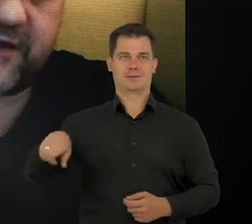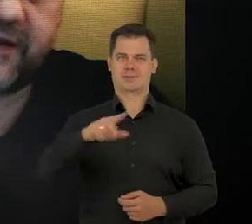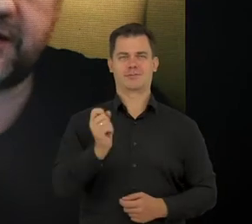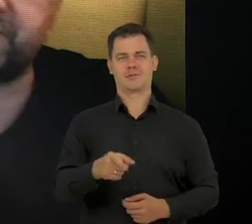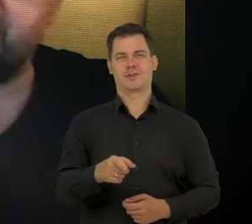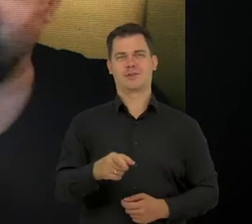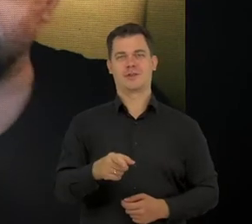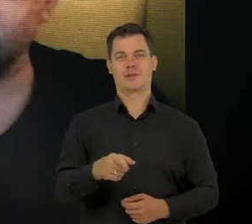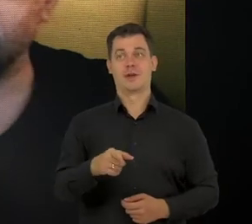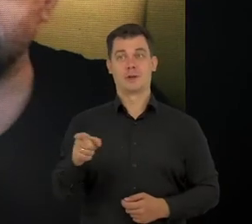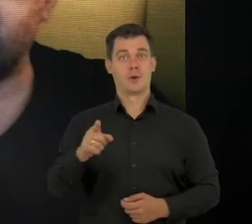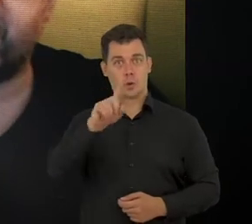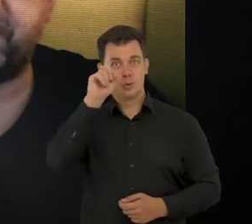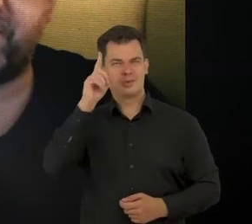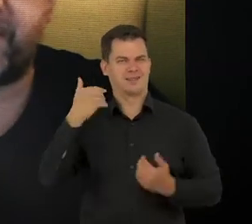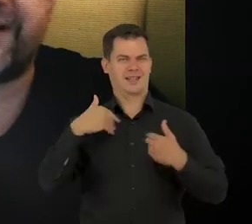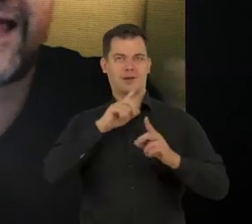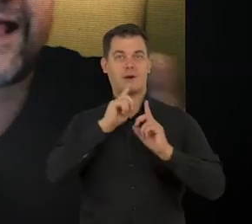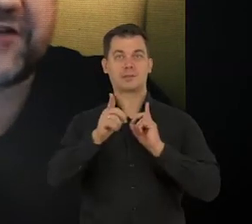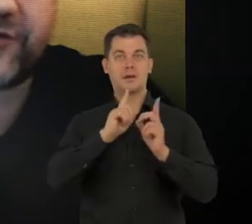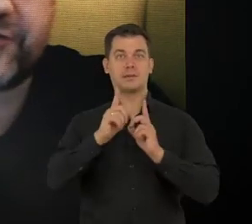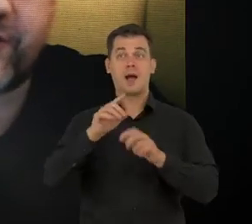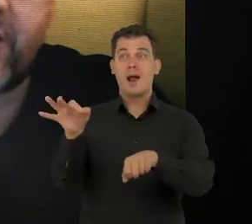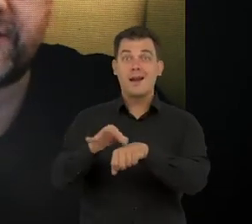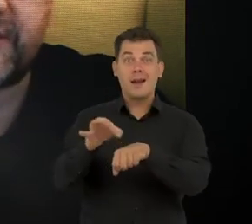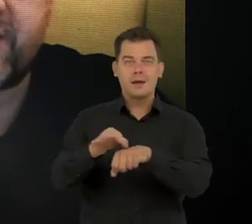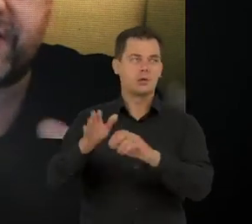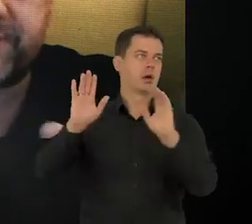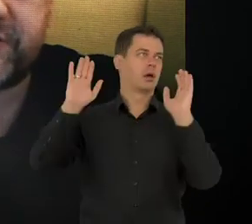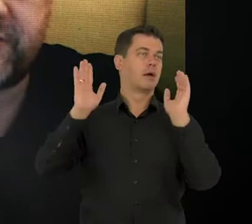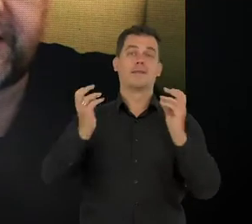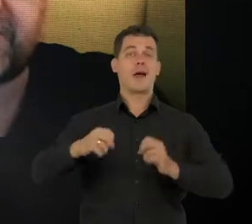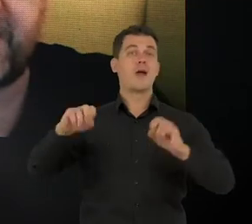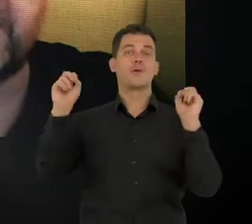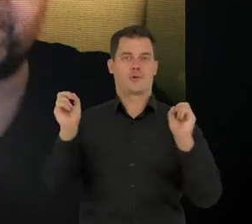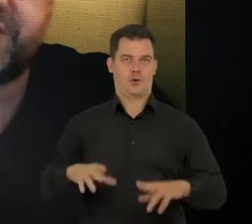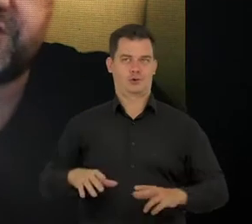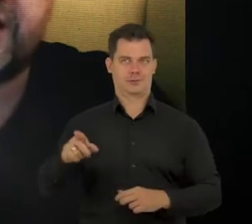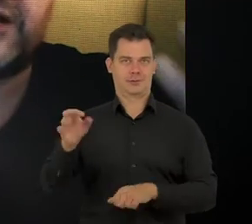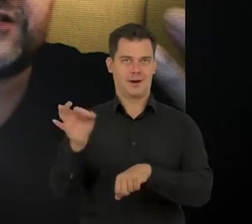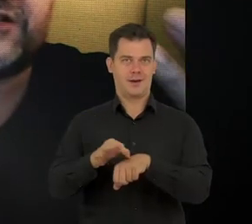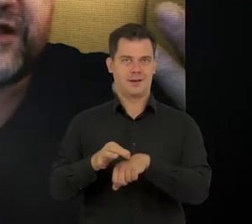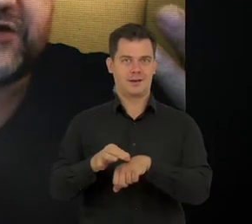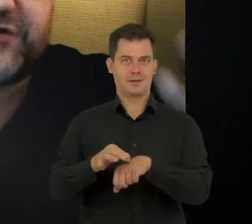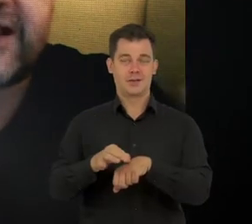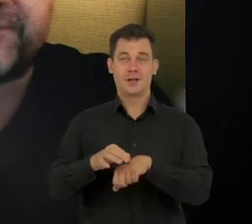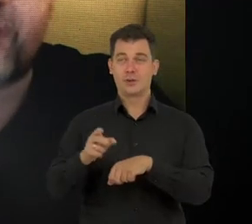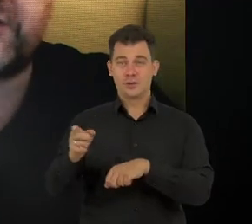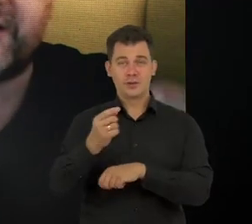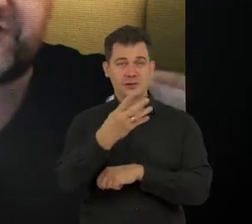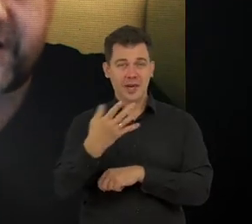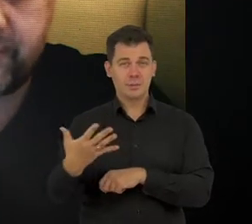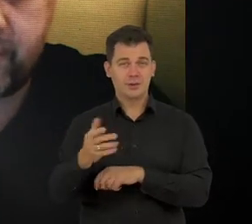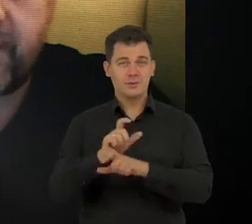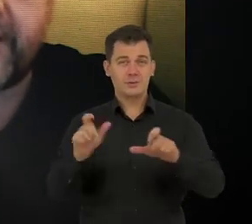Polsce, że nie chcą rozmawiać normalnie. A lekarze to już w ogóle, nie tylko jak się przychodzi do lekarza, to przecież cztery